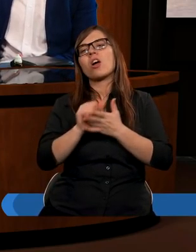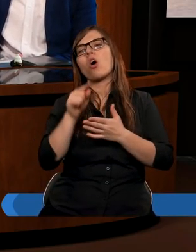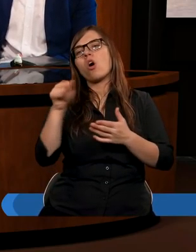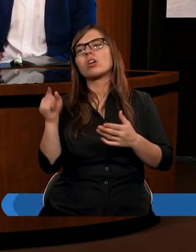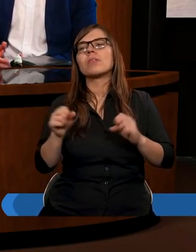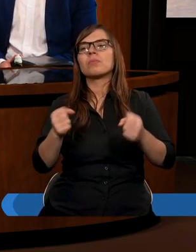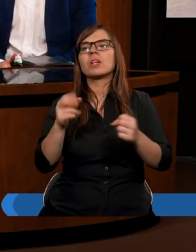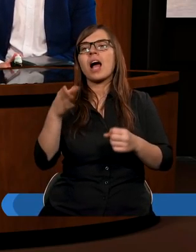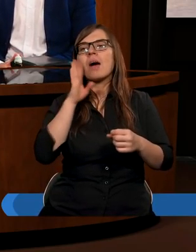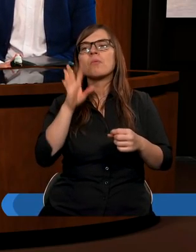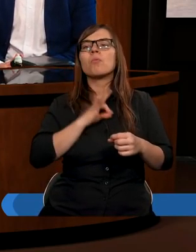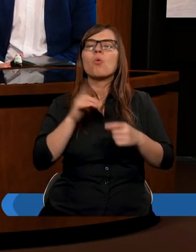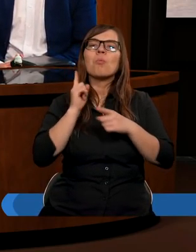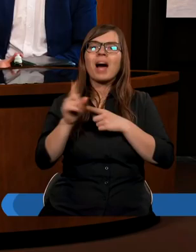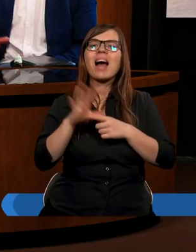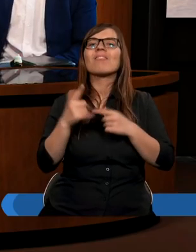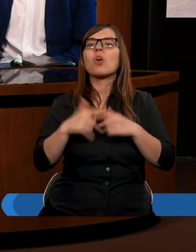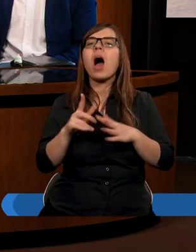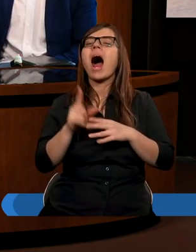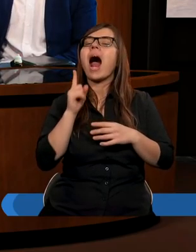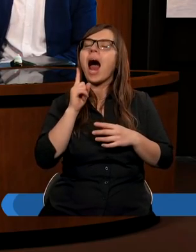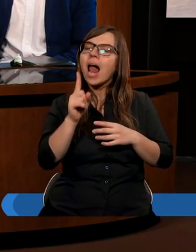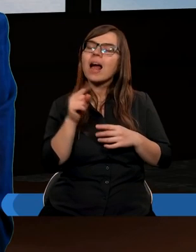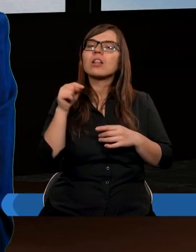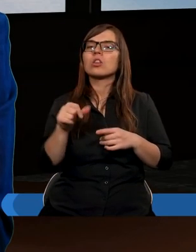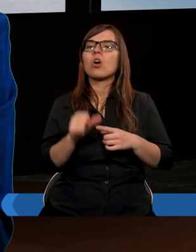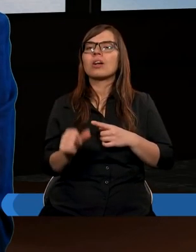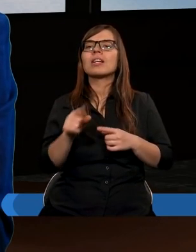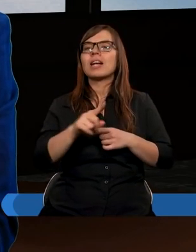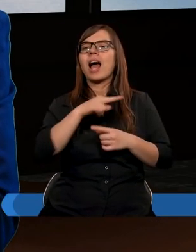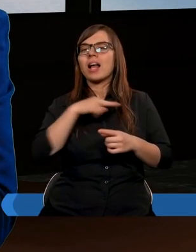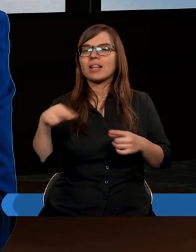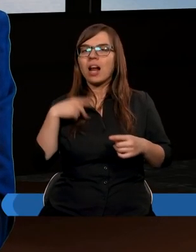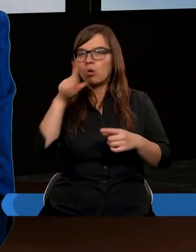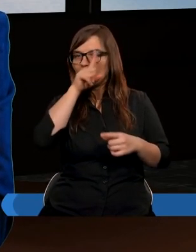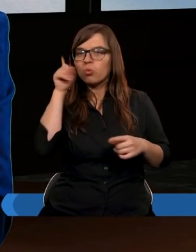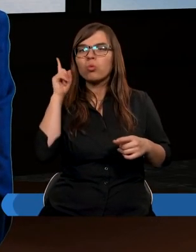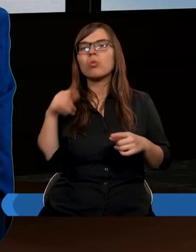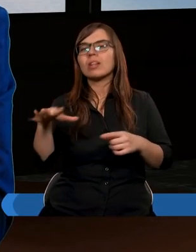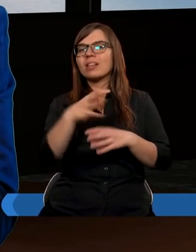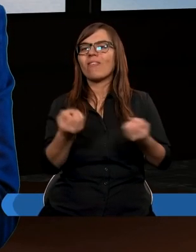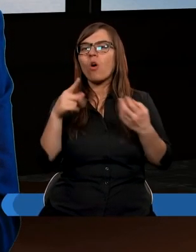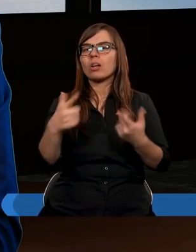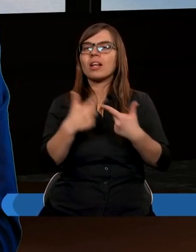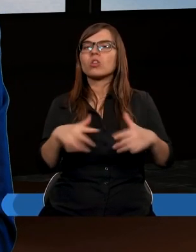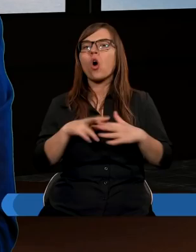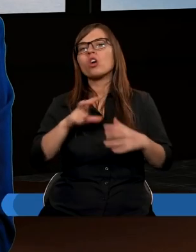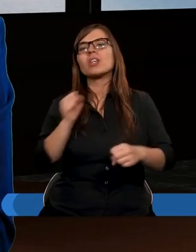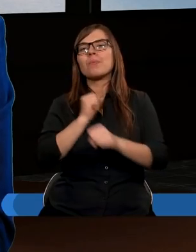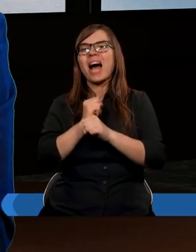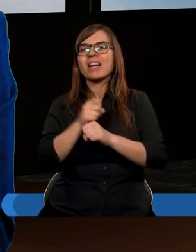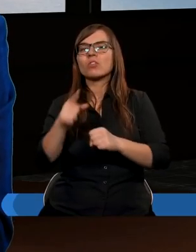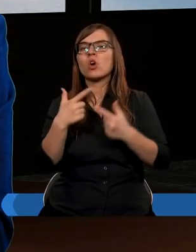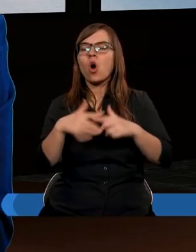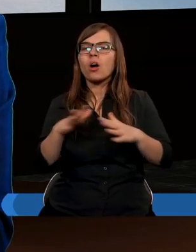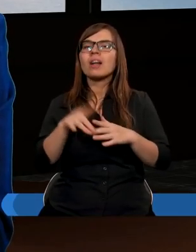jak zachowuje się mój brat w Kościele, ale to jest dla nas, dla ludzi tworzących ten Kościół czy pracowników Kościoła